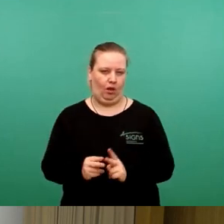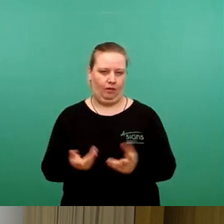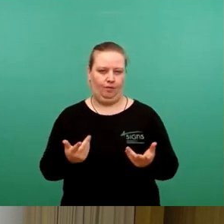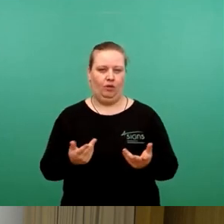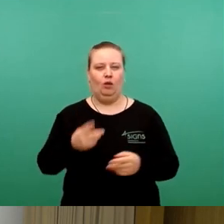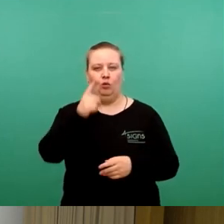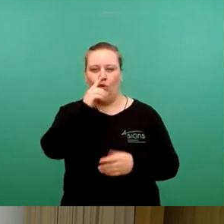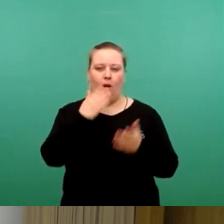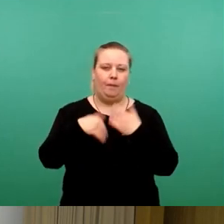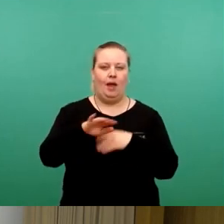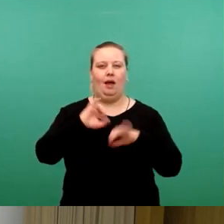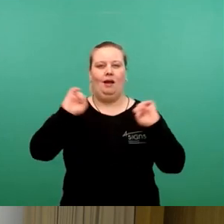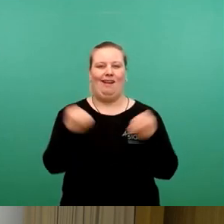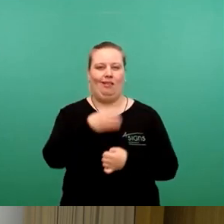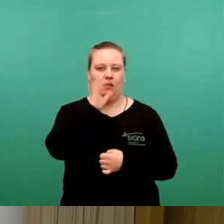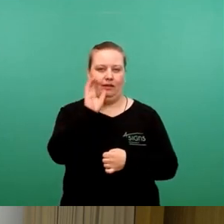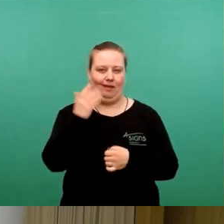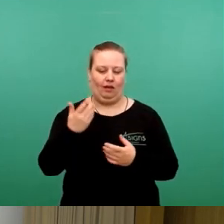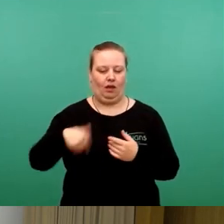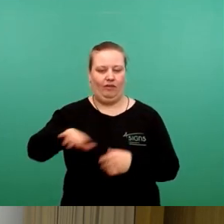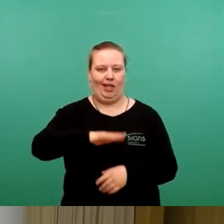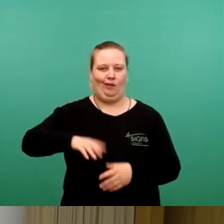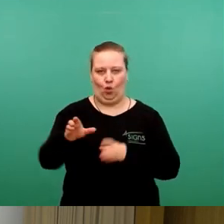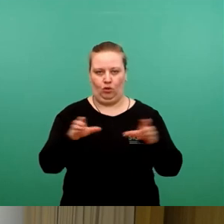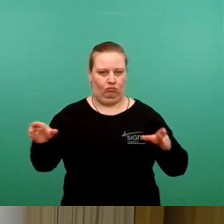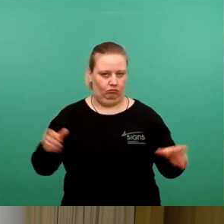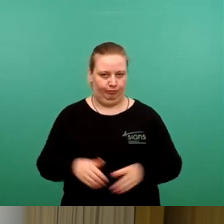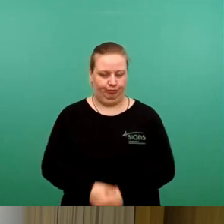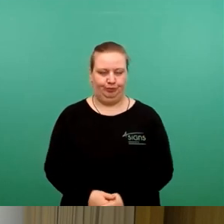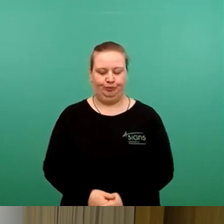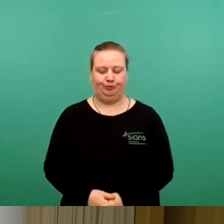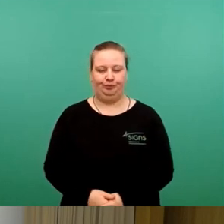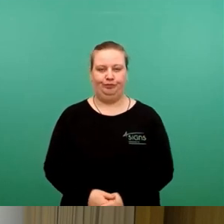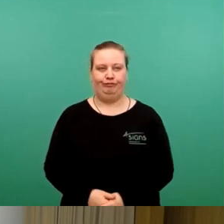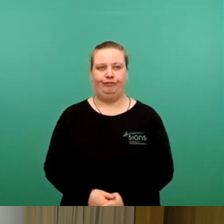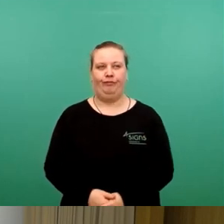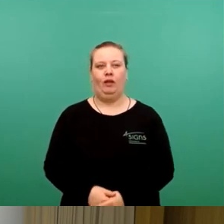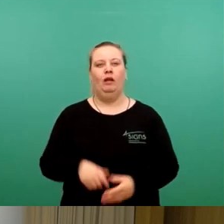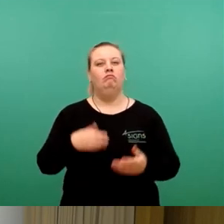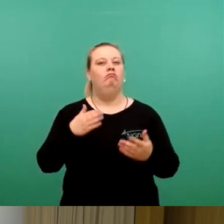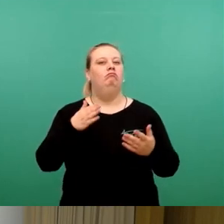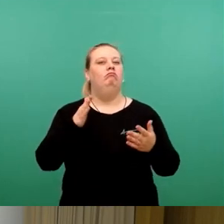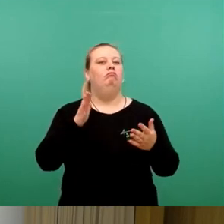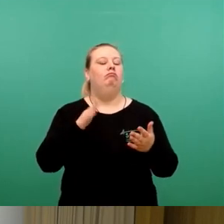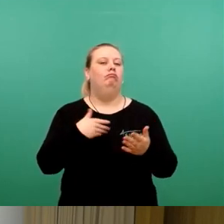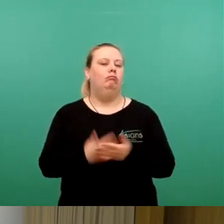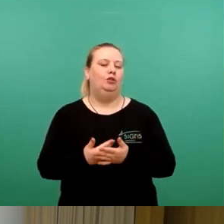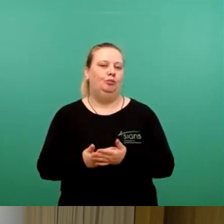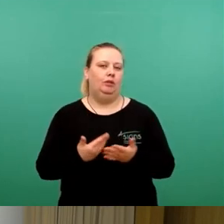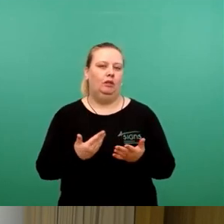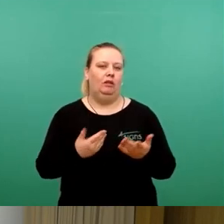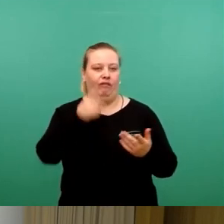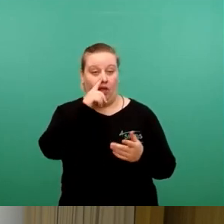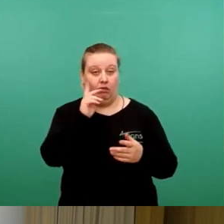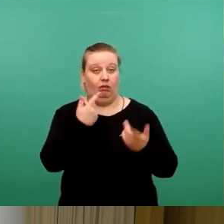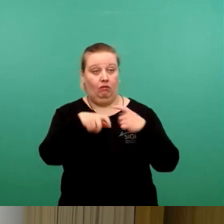überwiegend Kaltgetränke aus der Region gereicht. Bei Vergaben wird diese